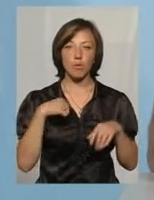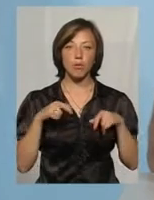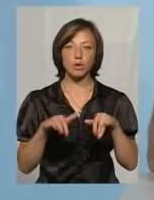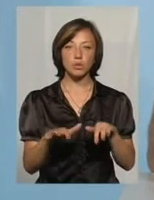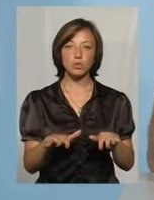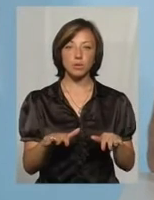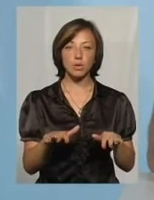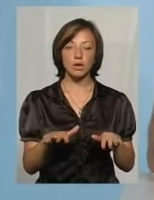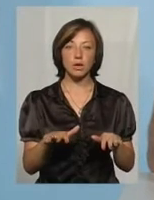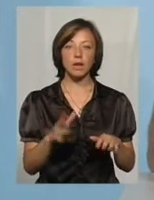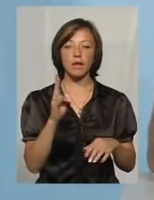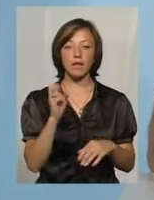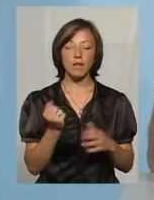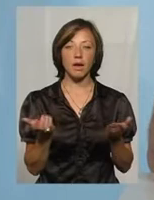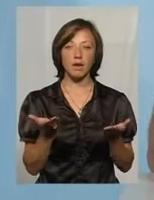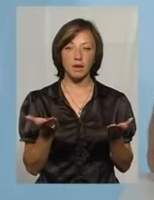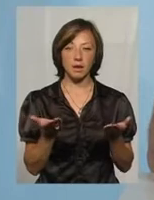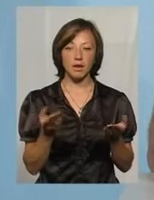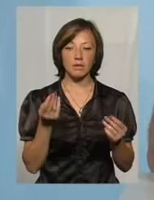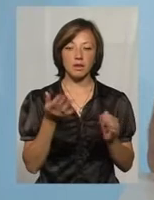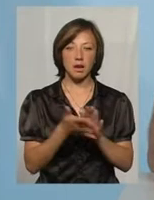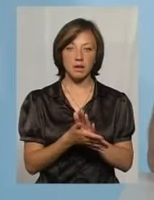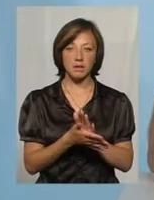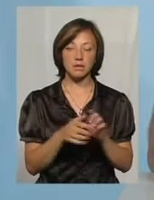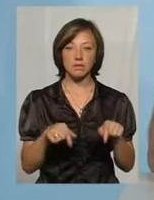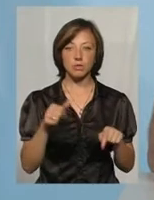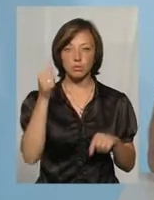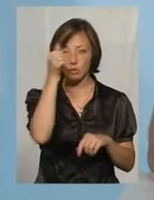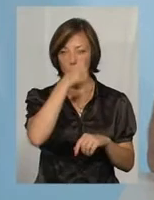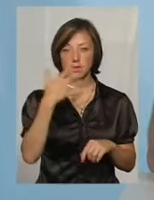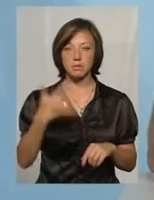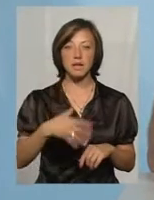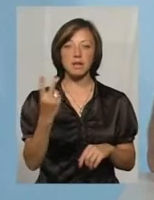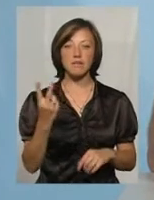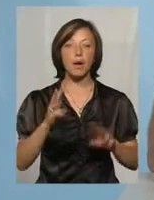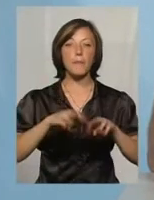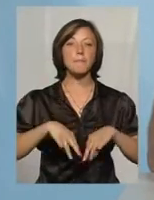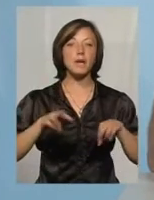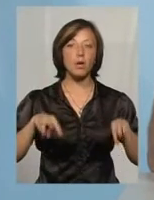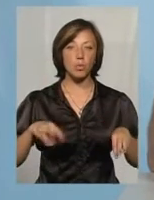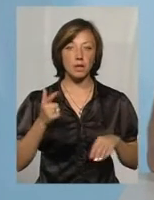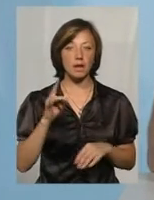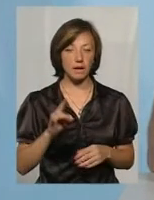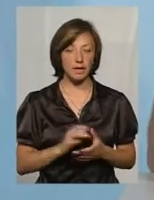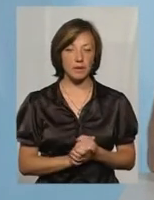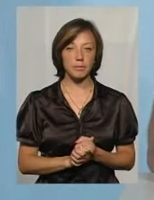гемодіалізу, на який тратиться в даному році 52 мільйони гривень.